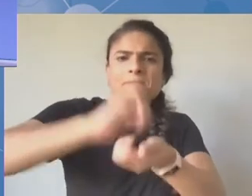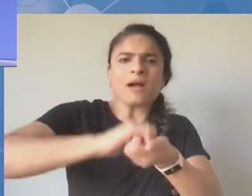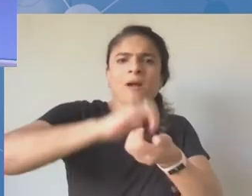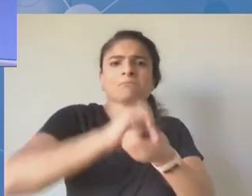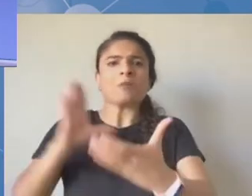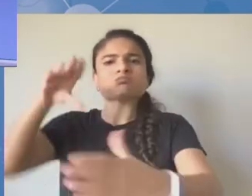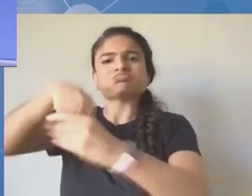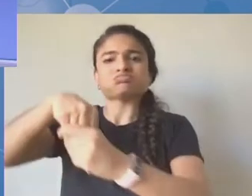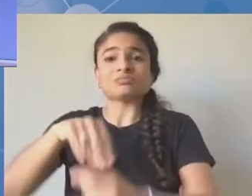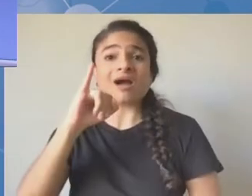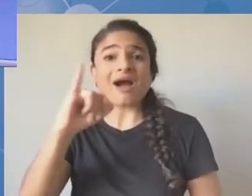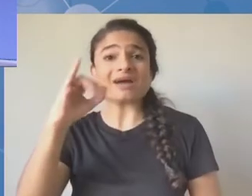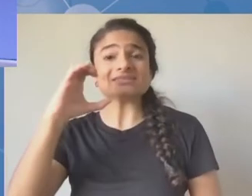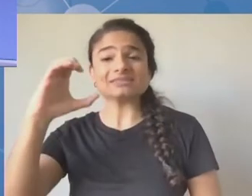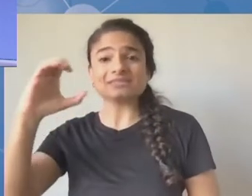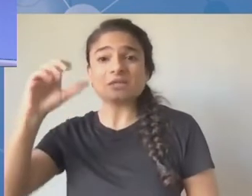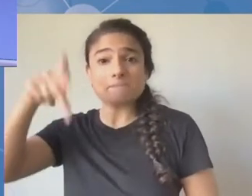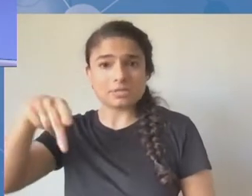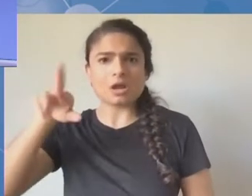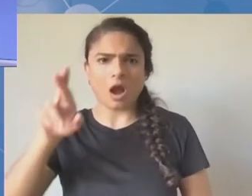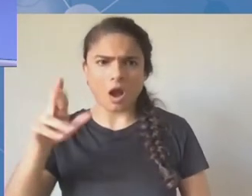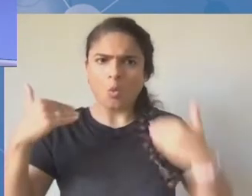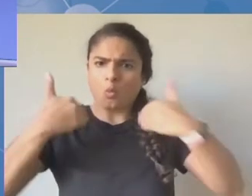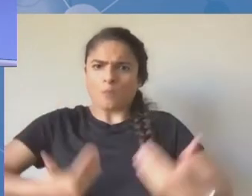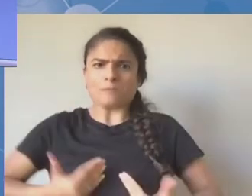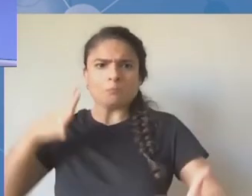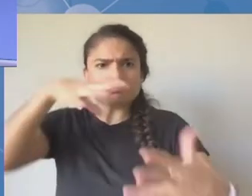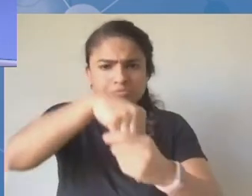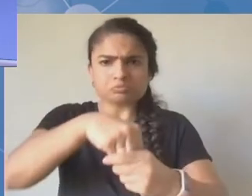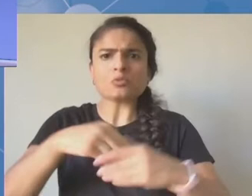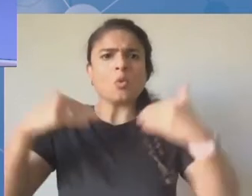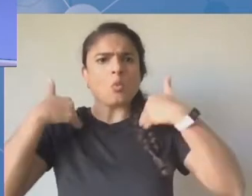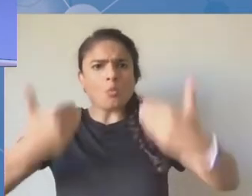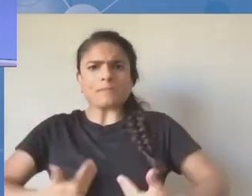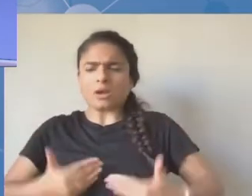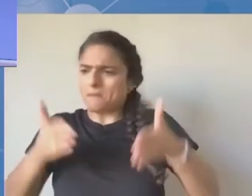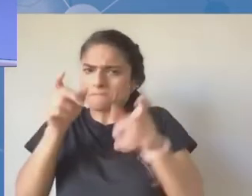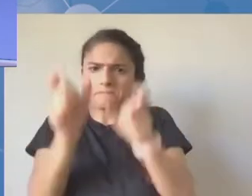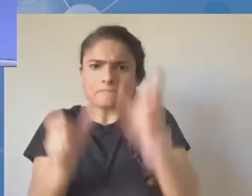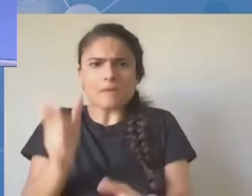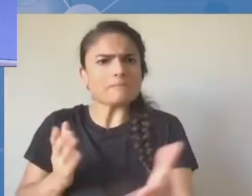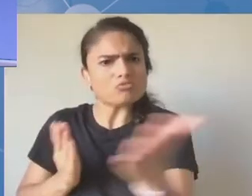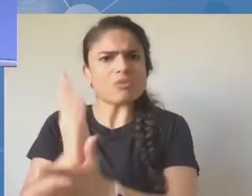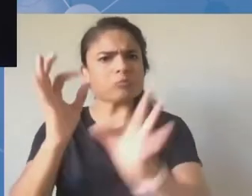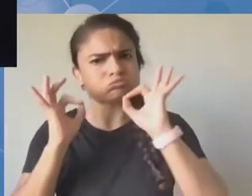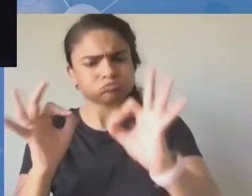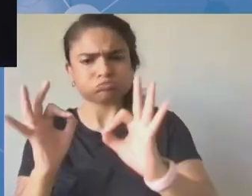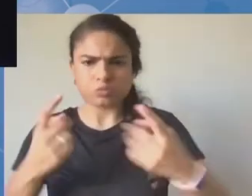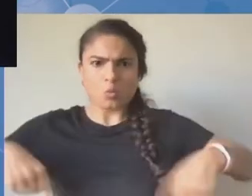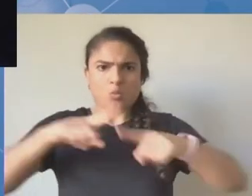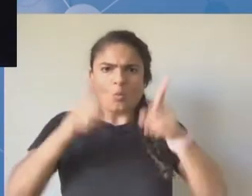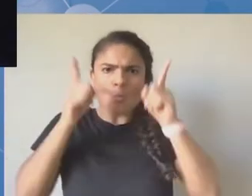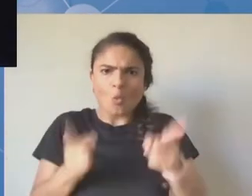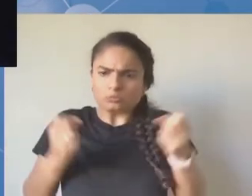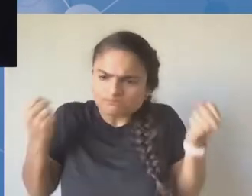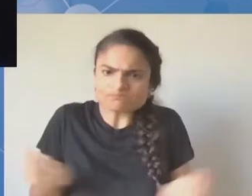rozliczać sygnetariuszy z ich wdrażania. Myślę, że powinniśmy rozmawiać o dostępie do internetu w tym